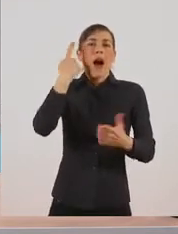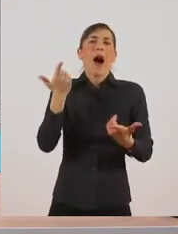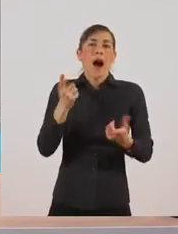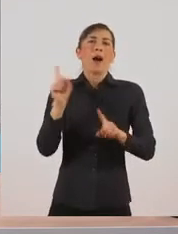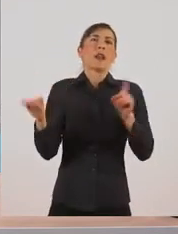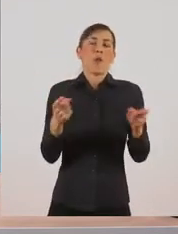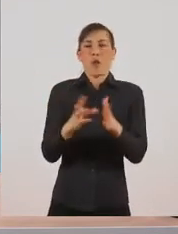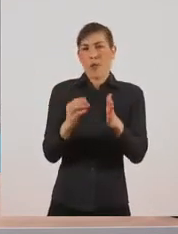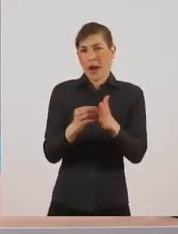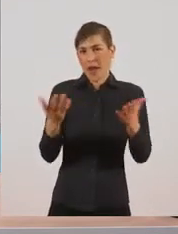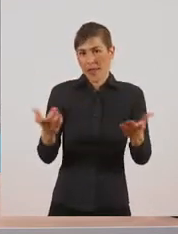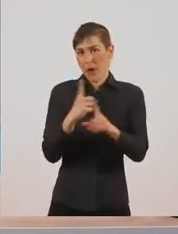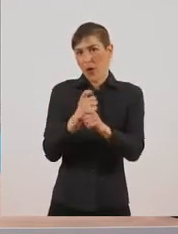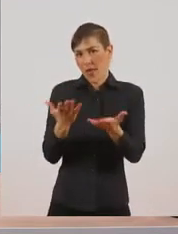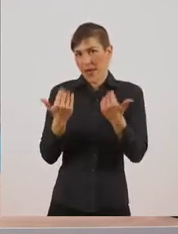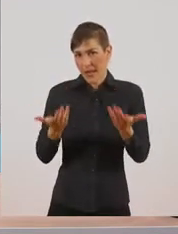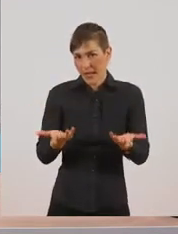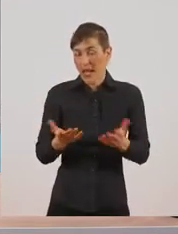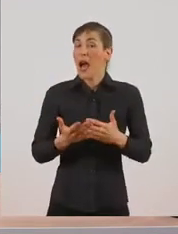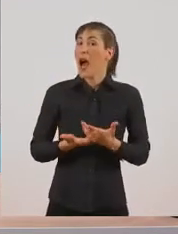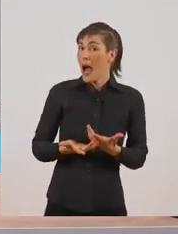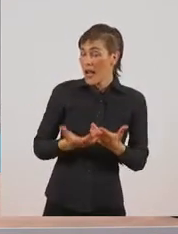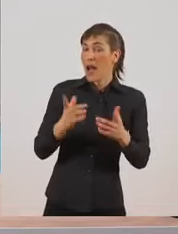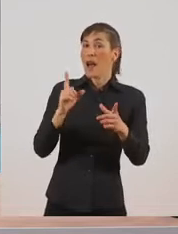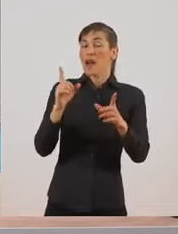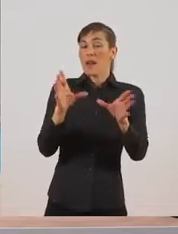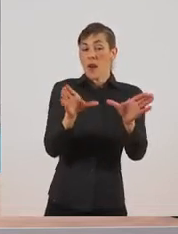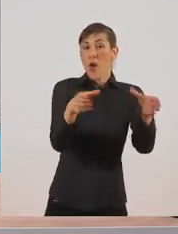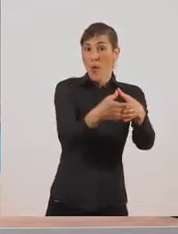πει. Ωστόσο, τα ασπόνδυλα ζώα είναι και περισσότερα.